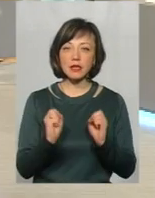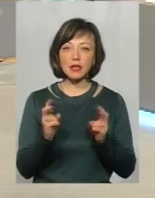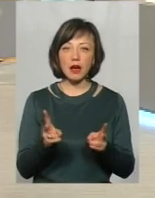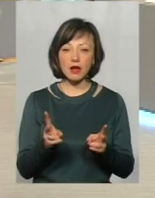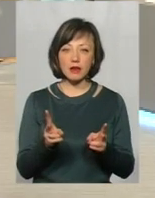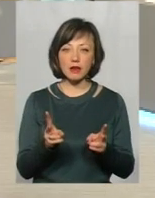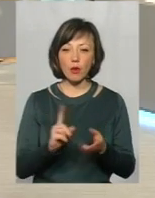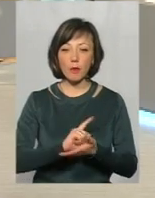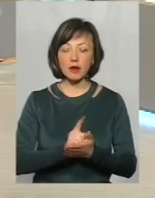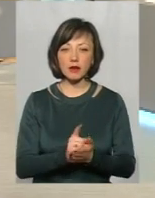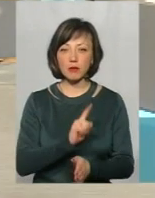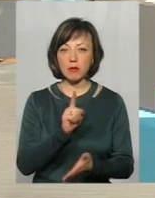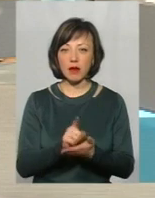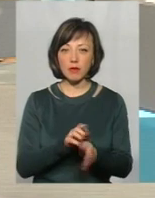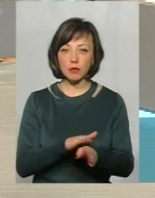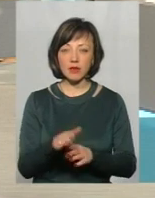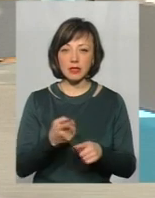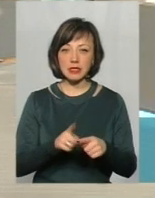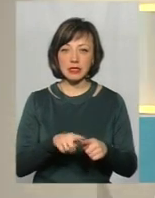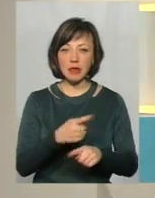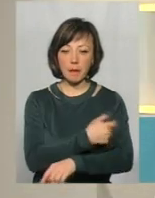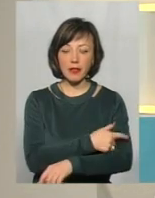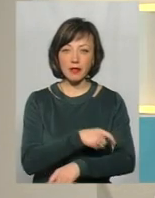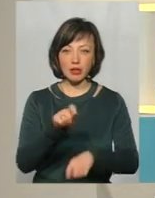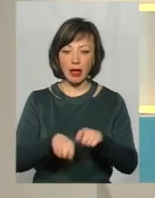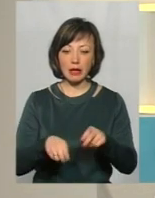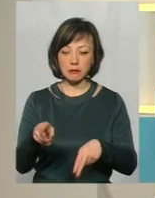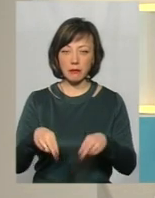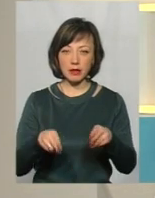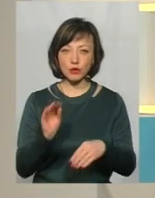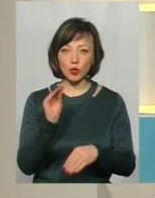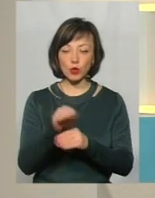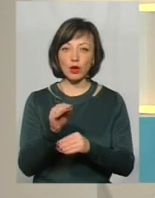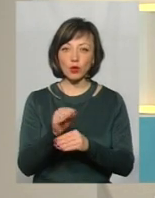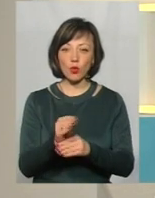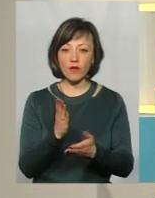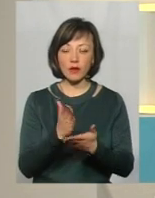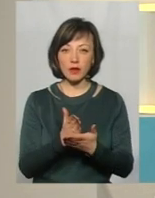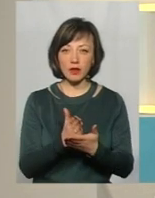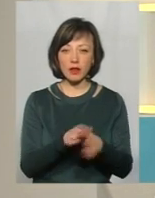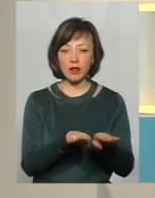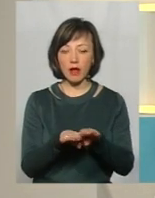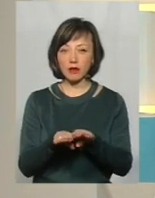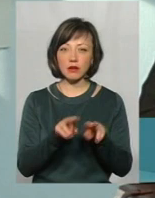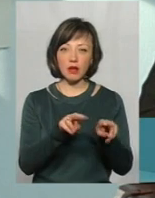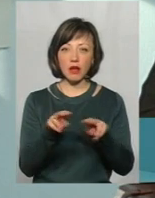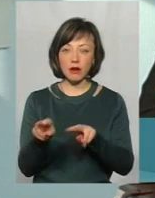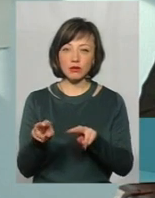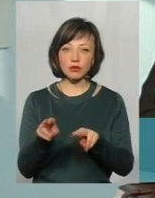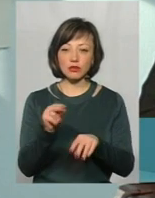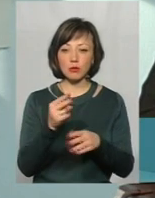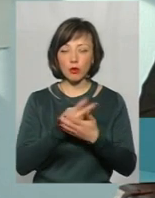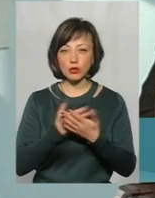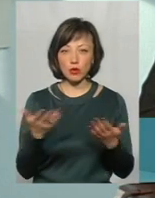оперативно має відбуватись оця експертиза, так, де в нас тепер є додаткова ланка контролю, чи нагляду, ну, чи